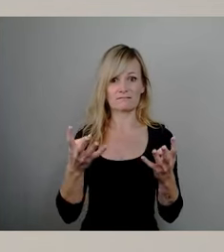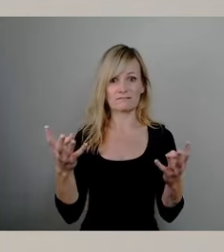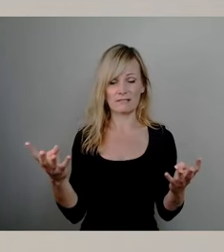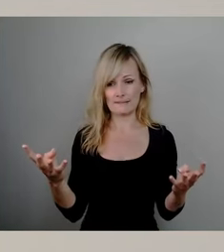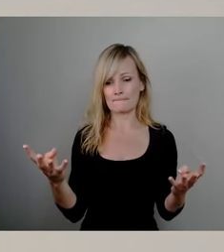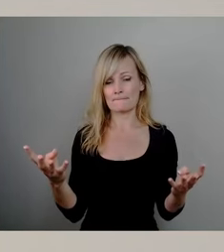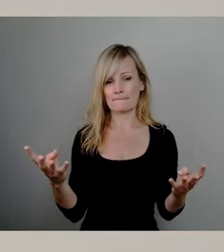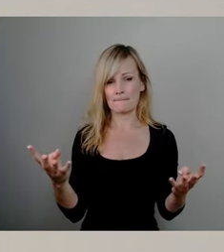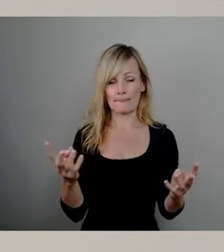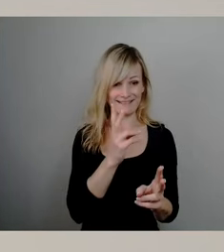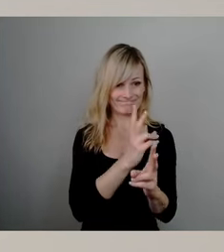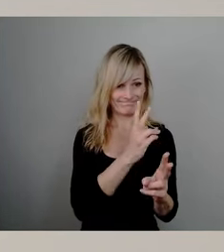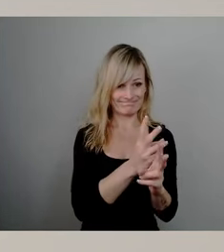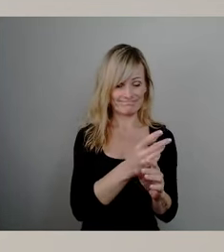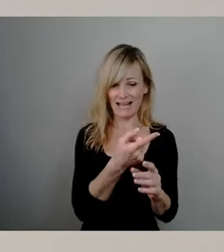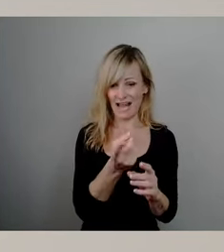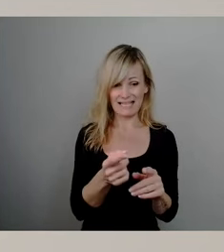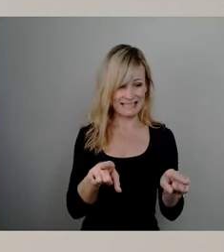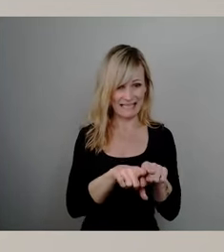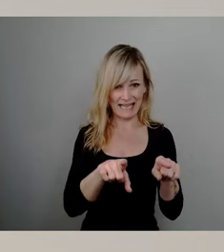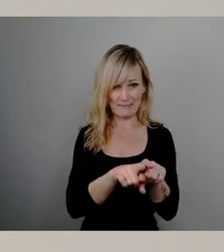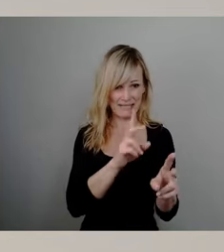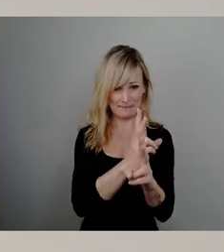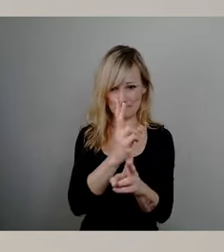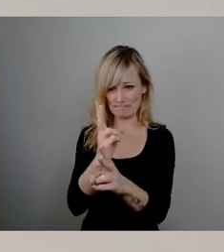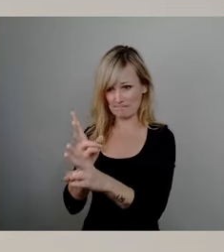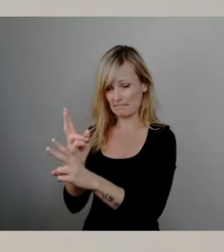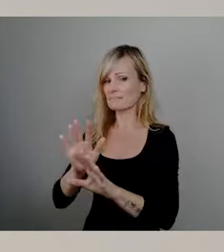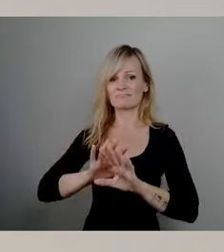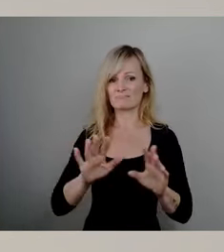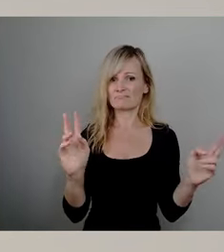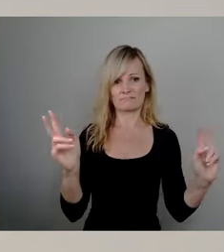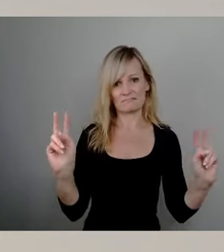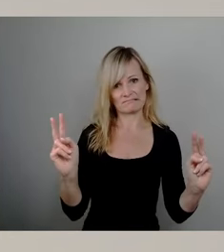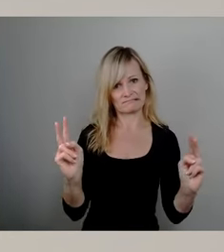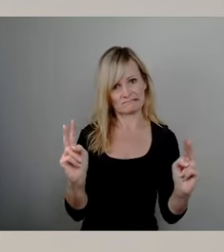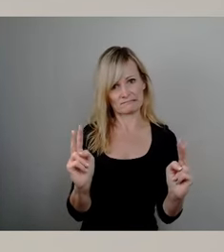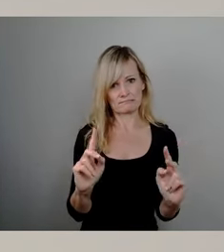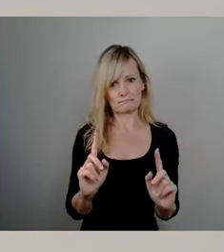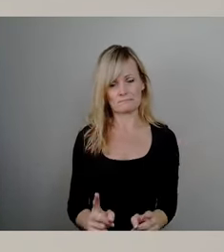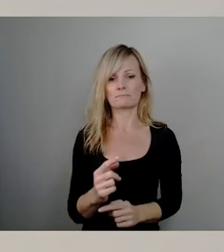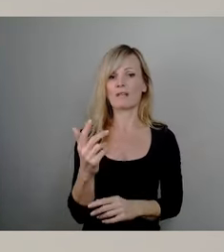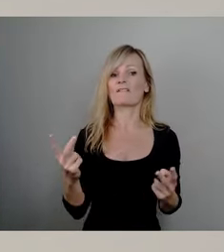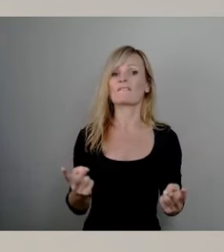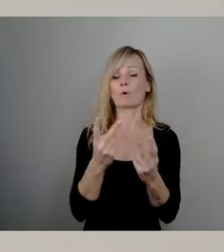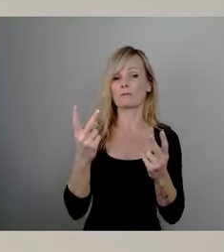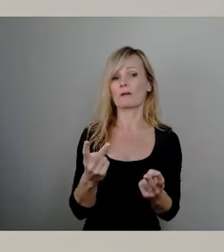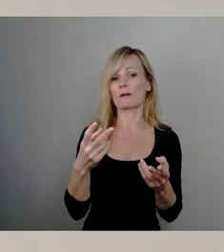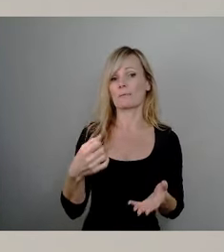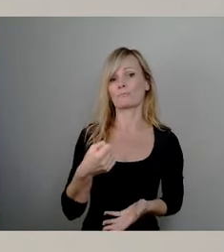erhalten werden können, weil das Förderbudget 25 wie 26